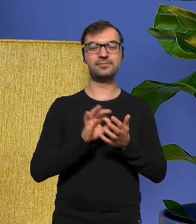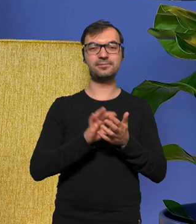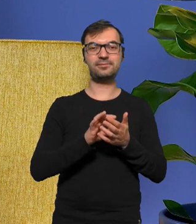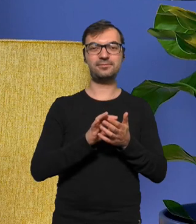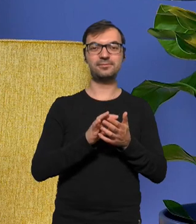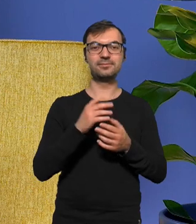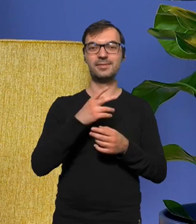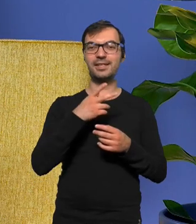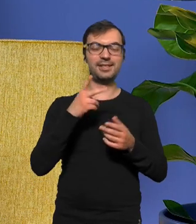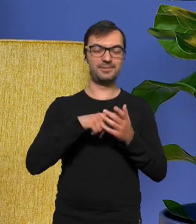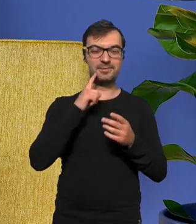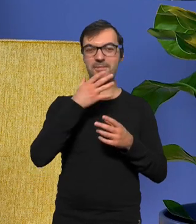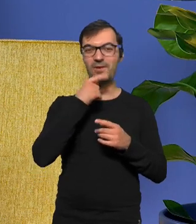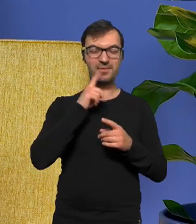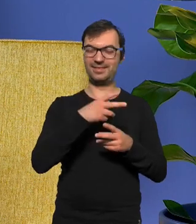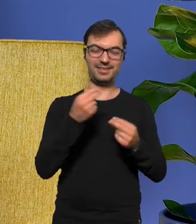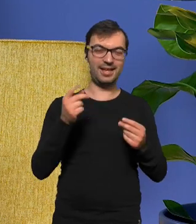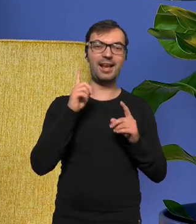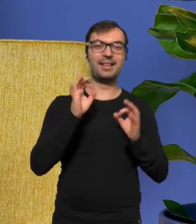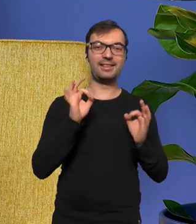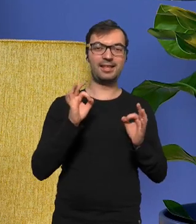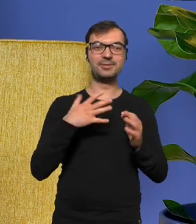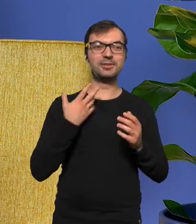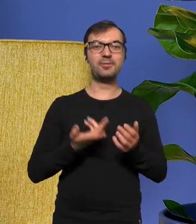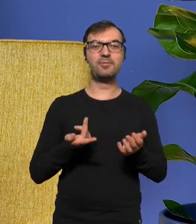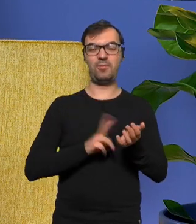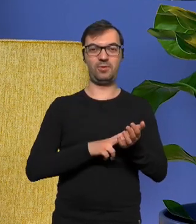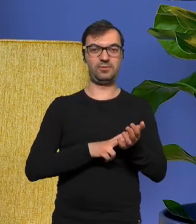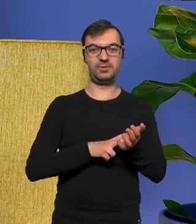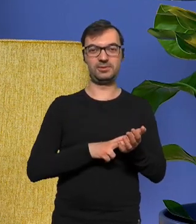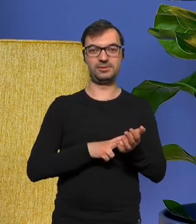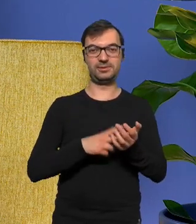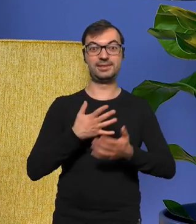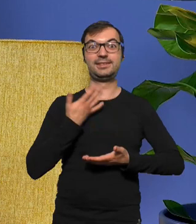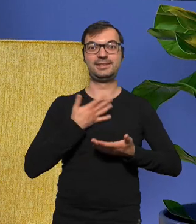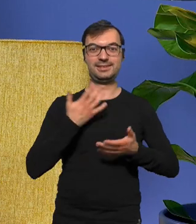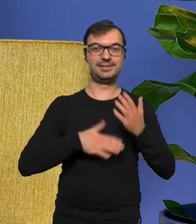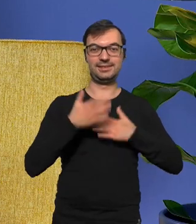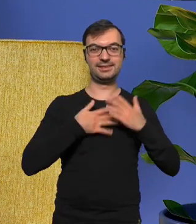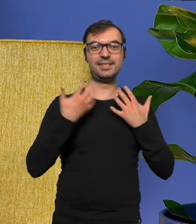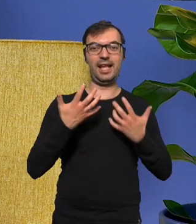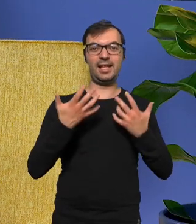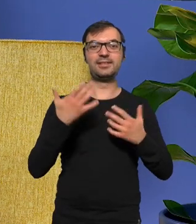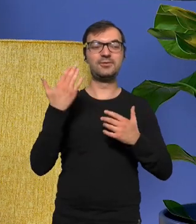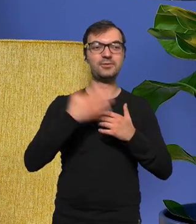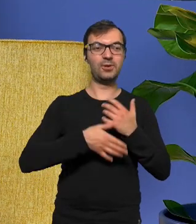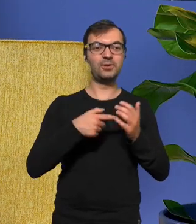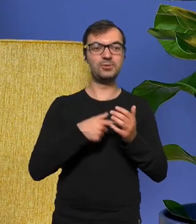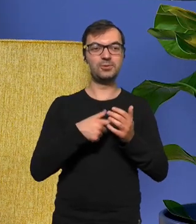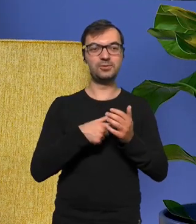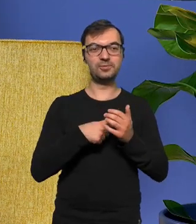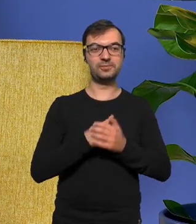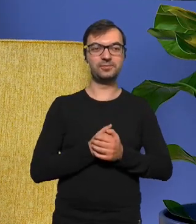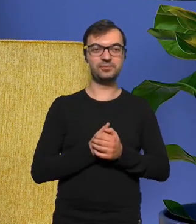z Finlandii ale teraz jest podwójna podwójna taka podnieta i chęć już skonfrontowania